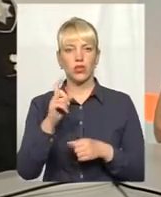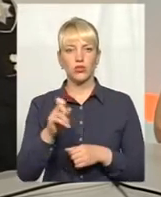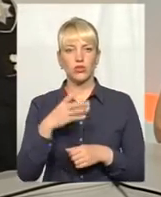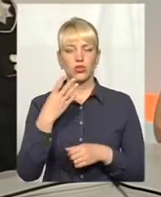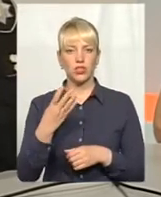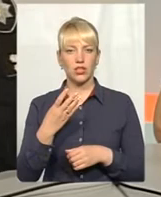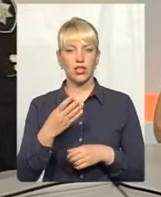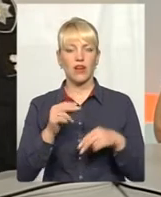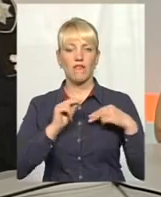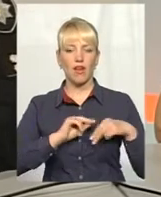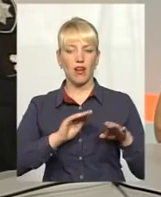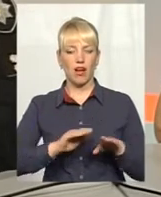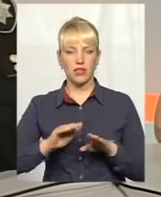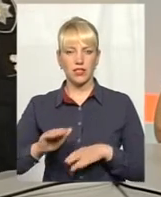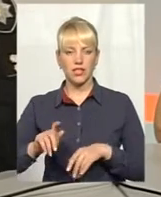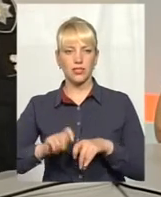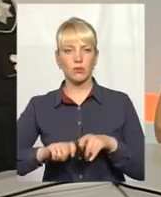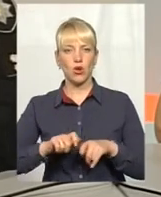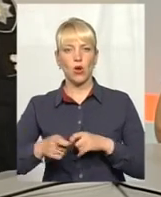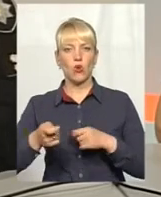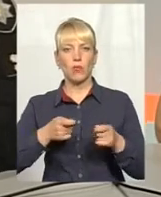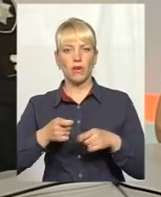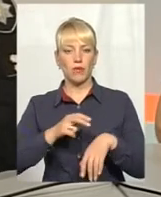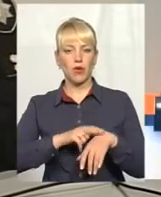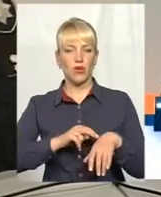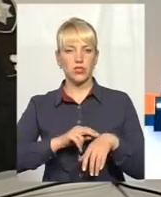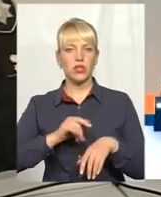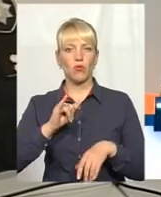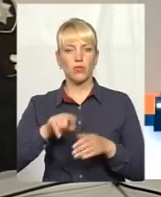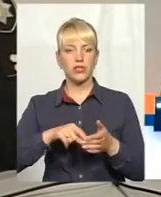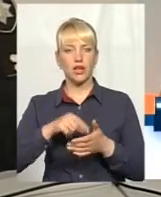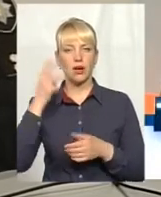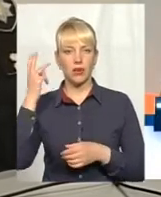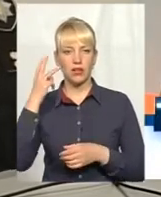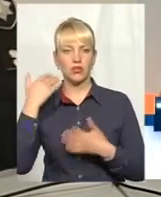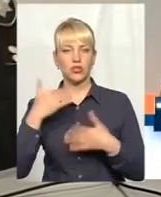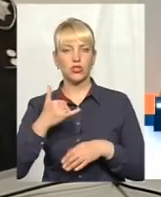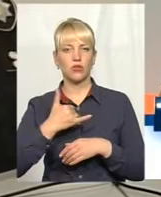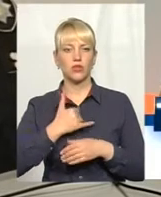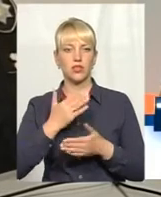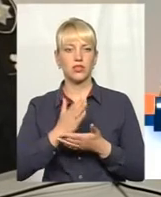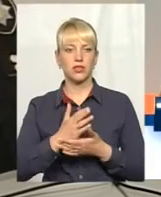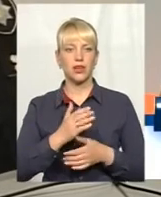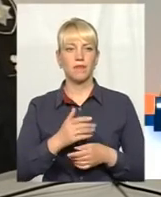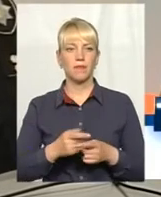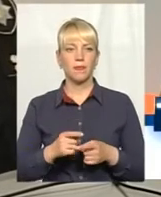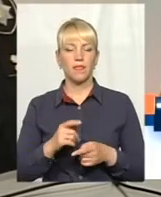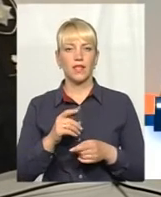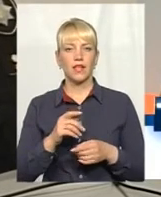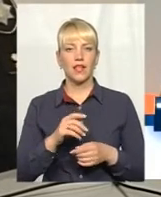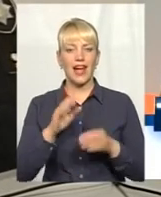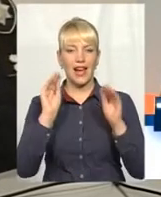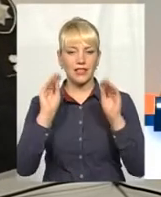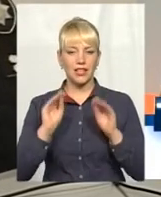вакансії інспекторів управління патрульної поліції у місті Хмельницькому. Вже в нас є валідних анкет, які